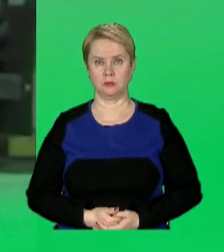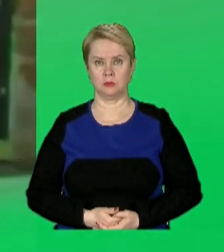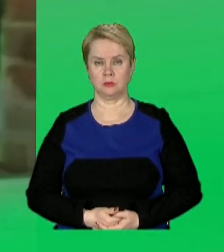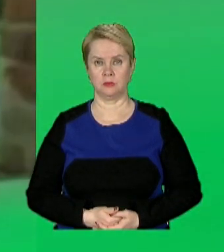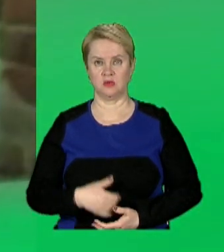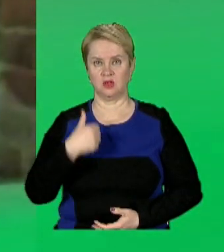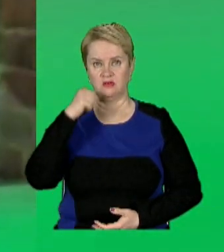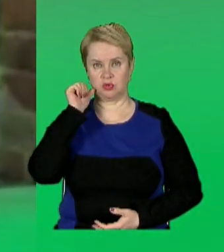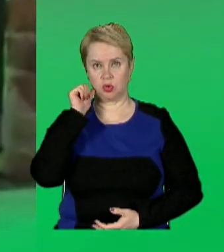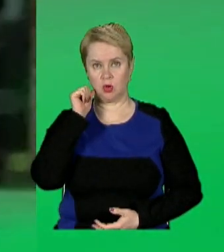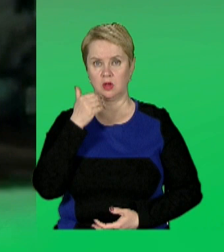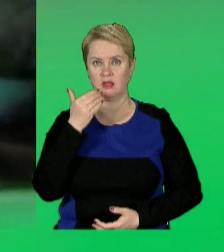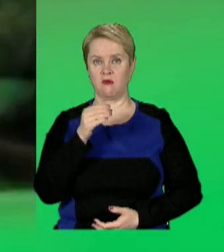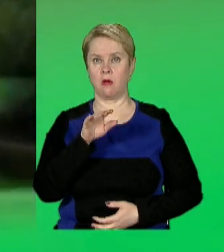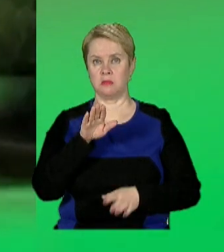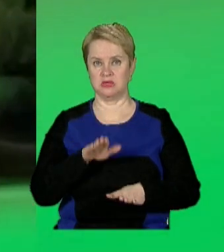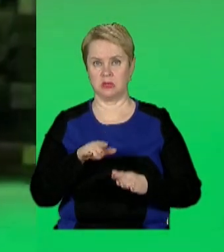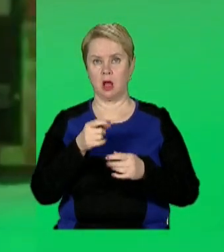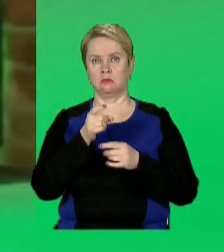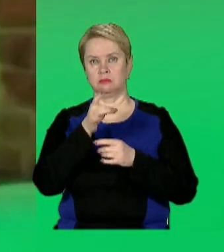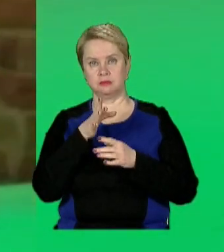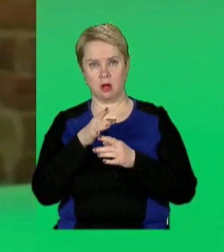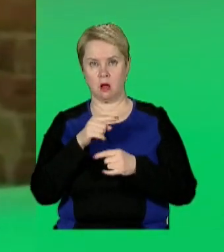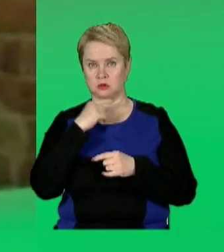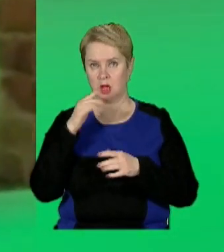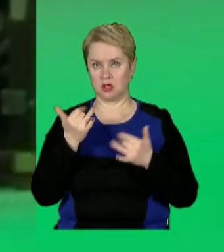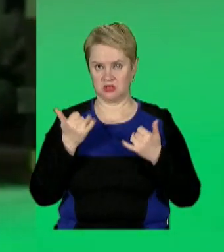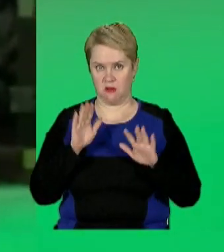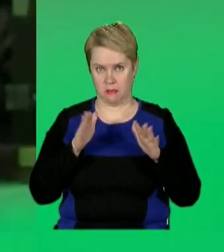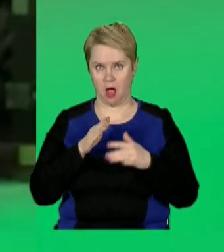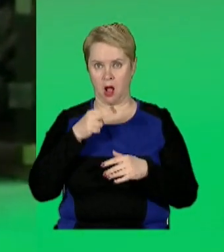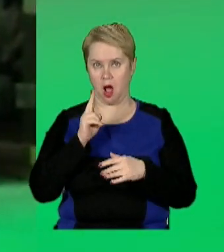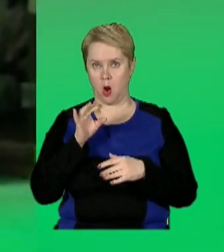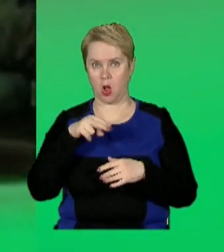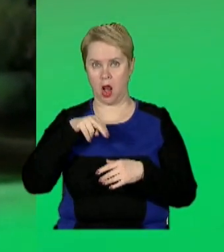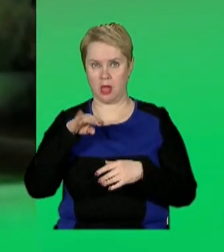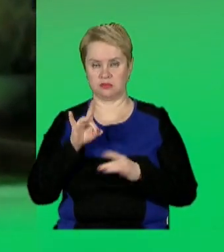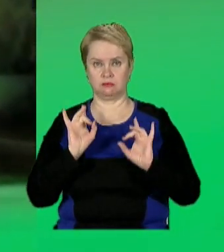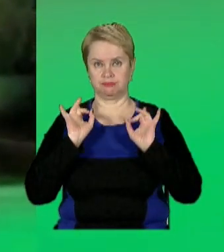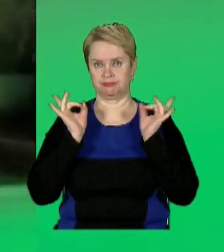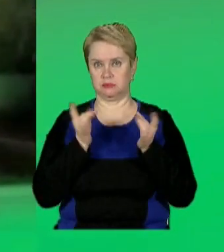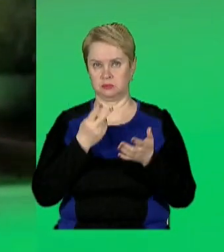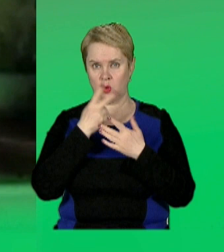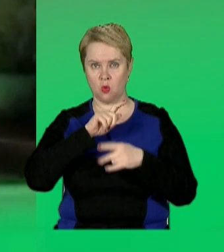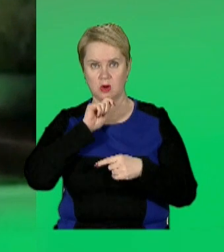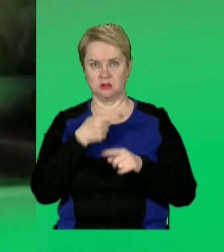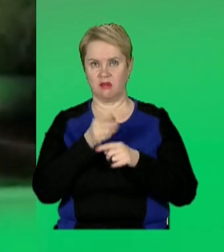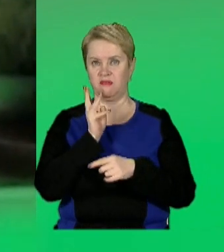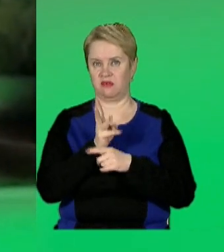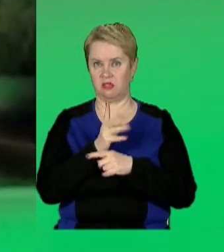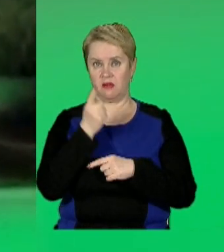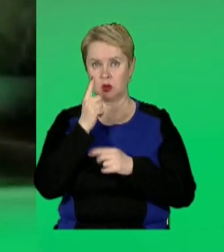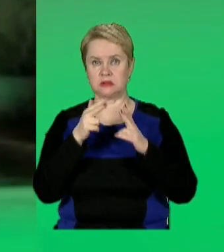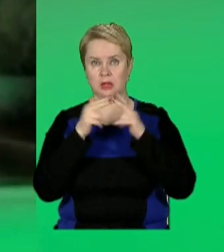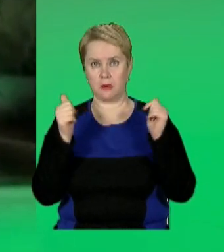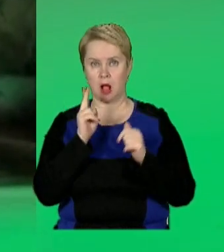Ще вчора на твоє місто летять російські ракети, а сьогодні ти співаєш в караоке Лєпса. Так в соцмережах реагують українці на це відео. В